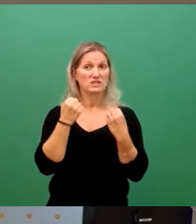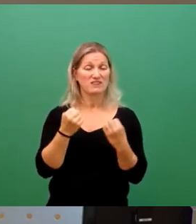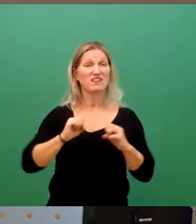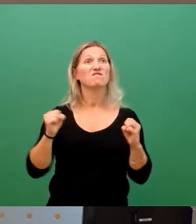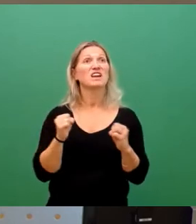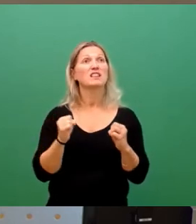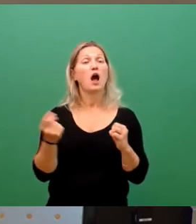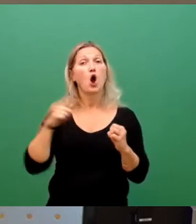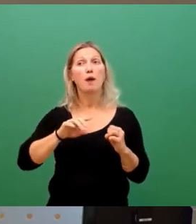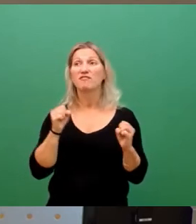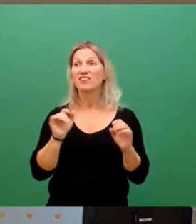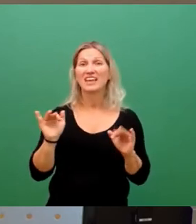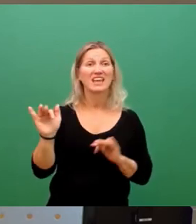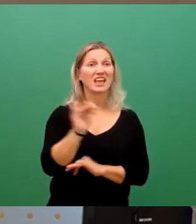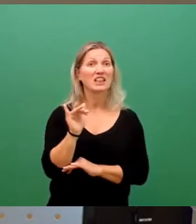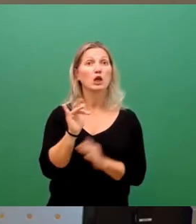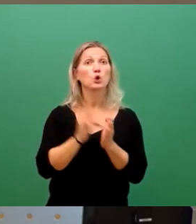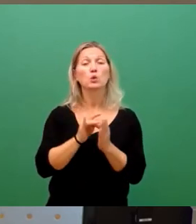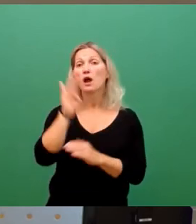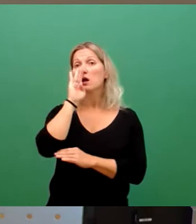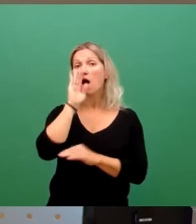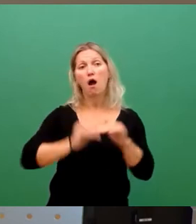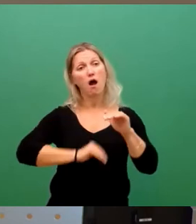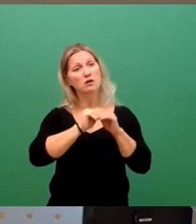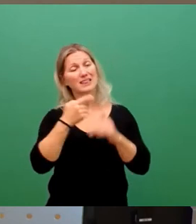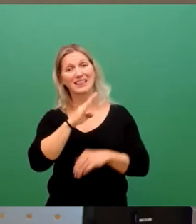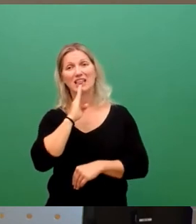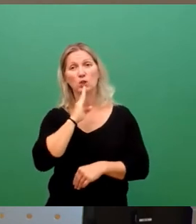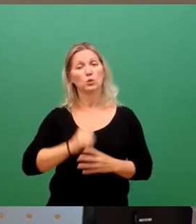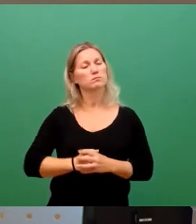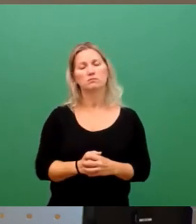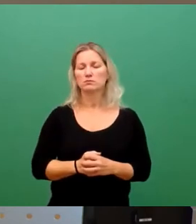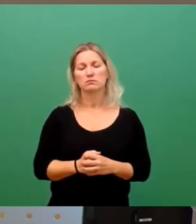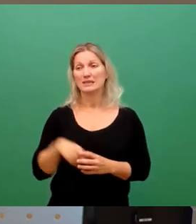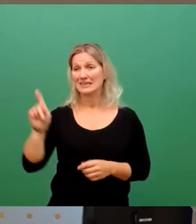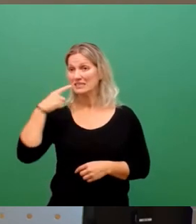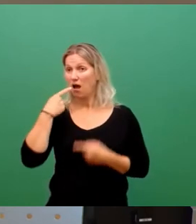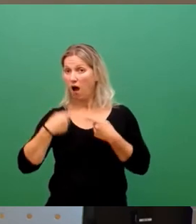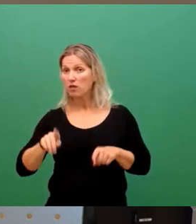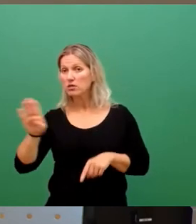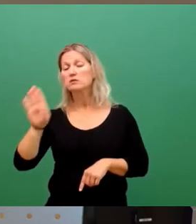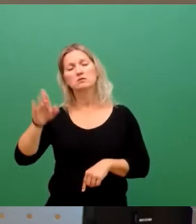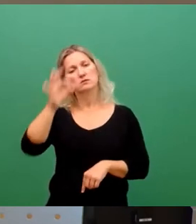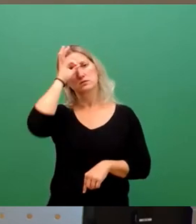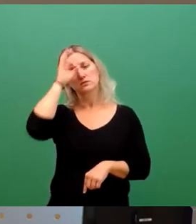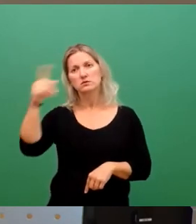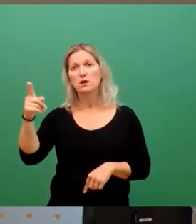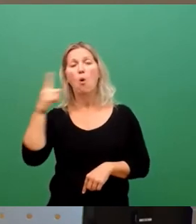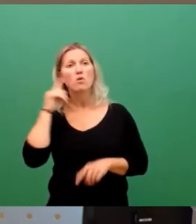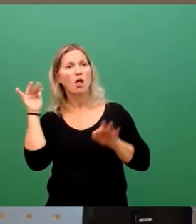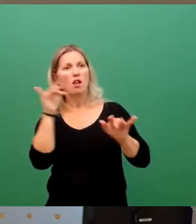müssen, weil wir nicht genug Gasvorräte hätten. Wer anderes behauptet, hat keine Ahnung oder betreibt unverantwortliche Panikmache.